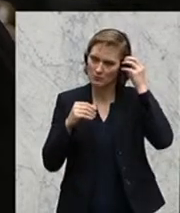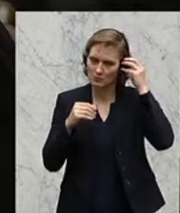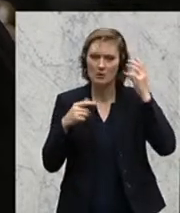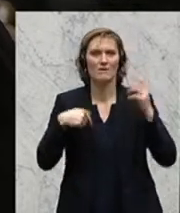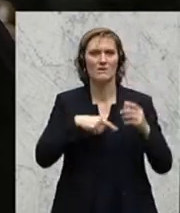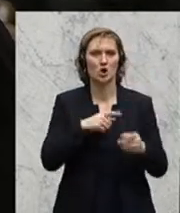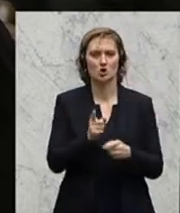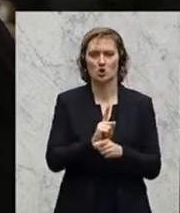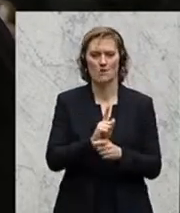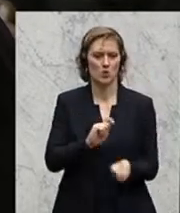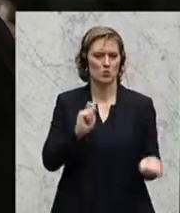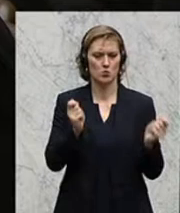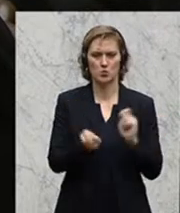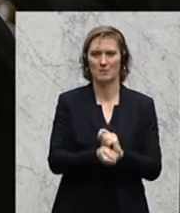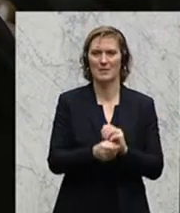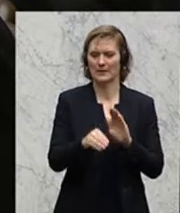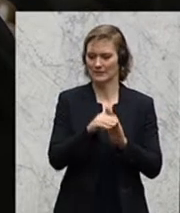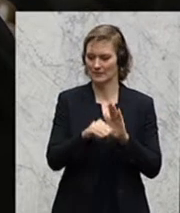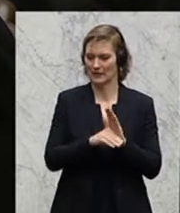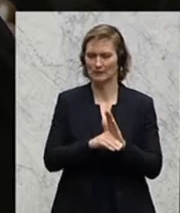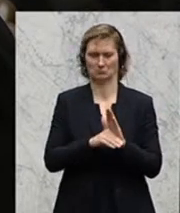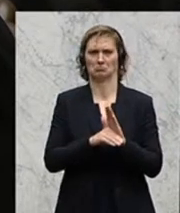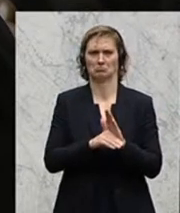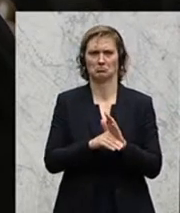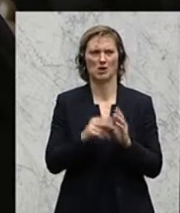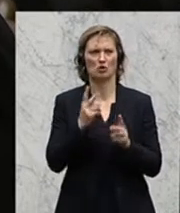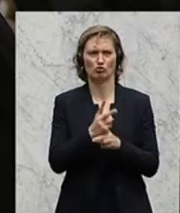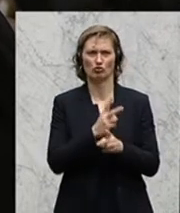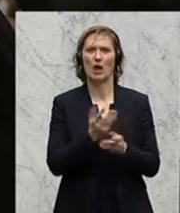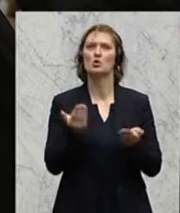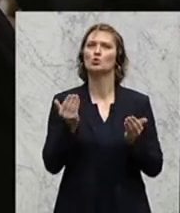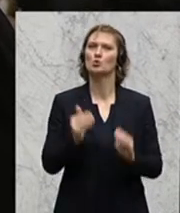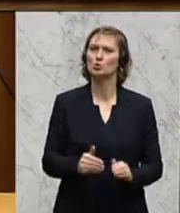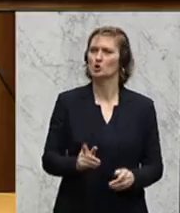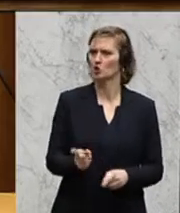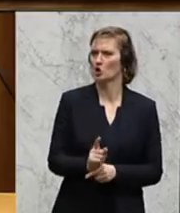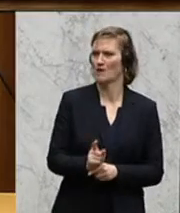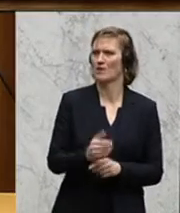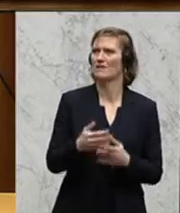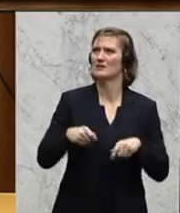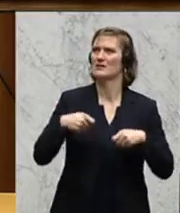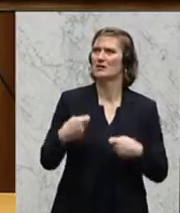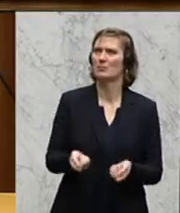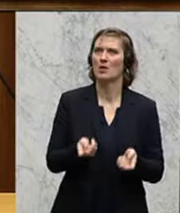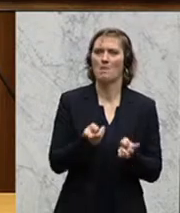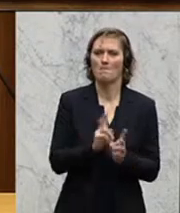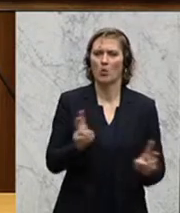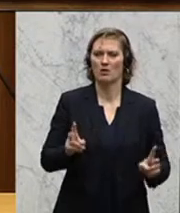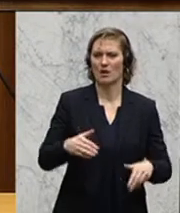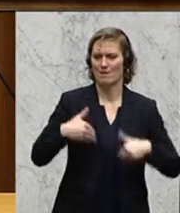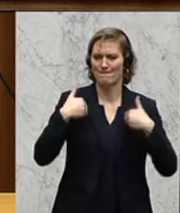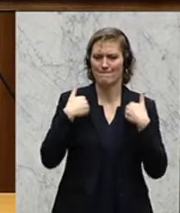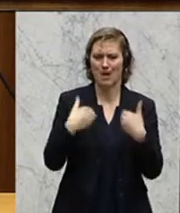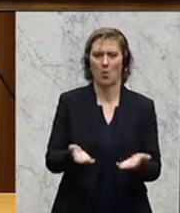umsetzen in ein Gesetz und dann auch den Staatsschutz mit allen Möglichkeiten ausgestattet